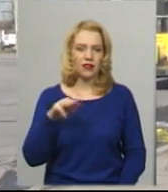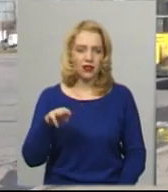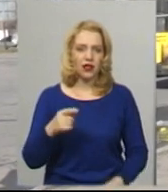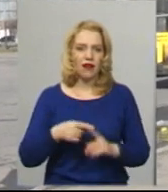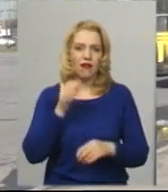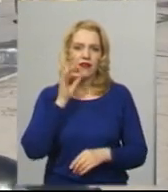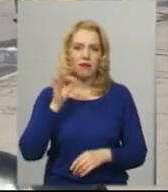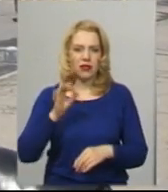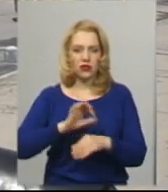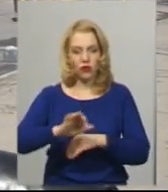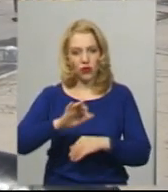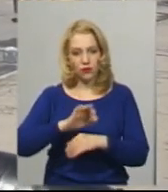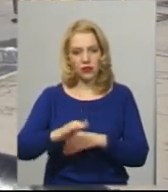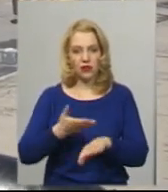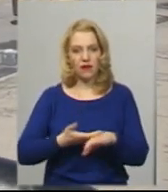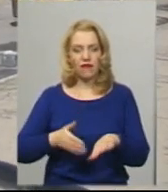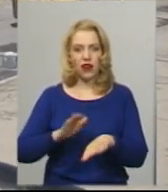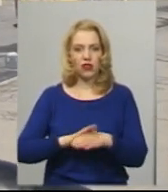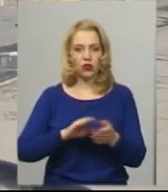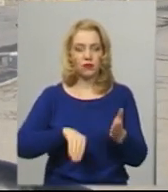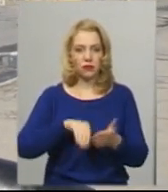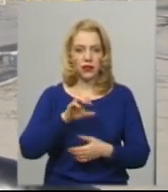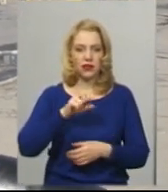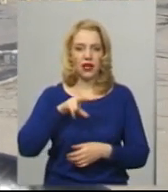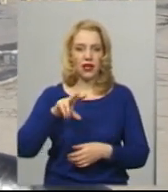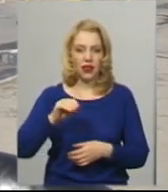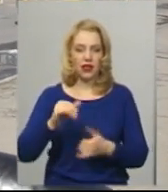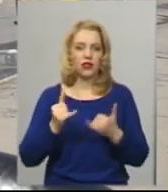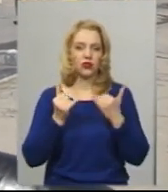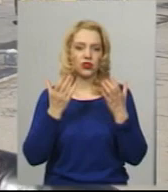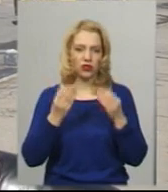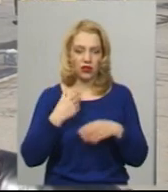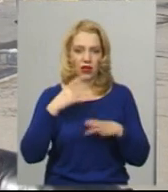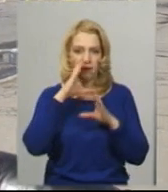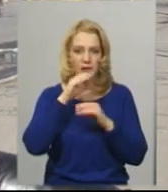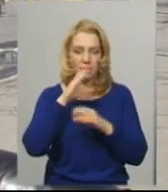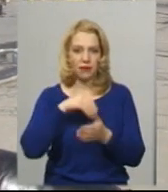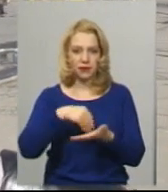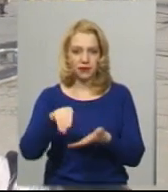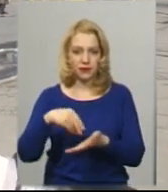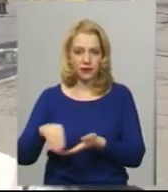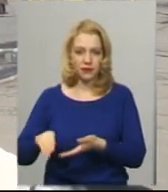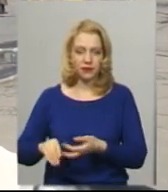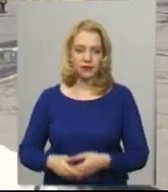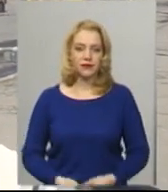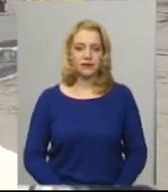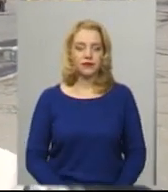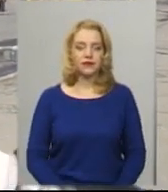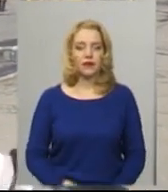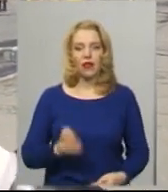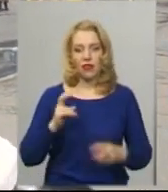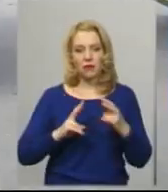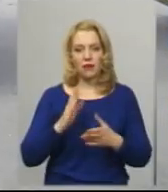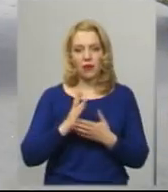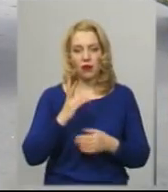німецького виробництва. Досить важко його теж придбати, але нам на сьогоднішній день поки вдається його мати. Ми сьогодні на підприємстві